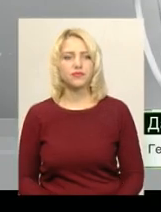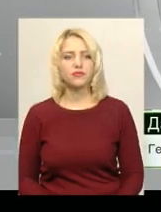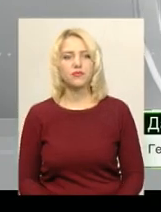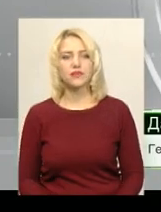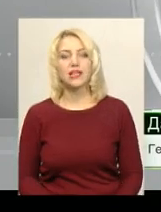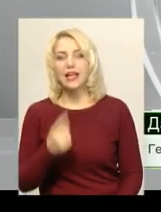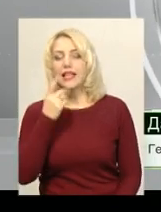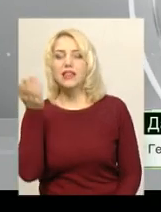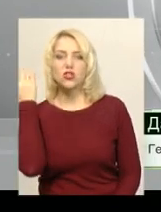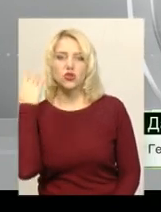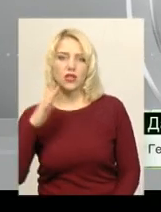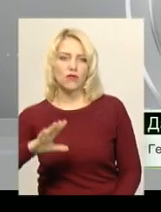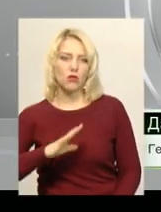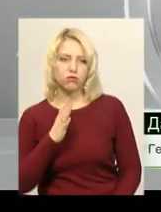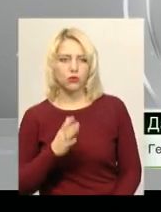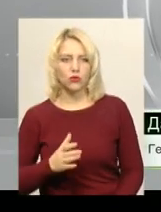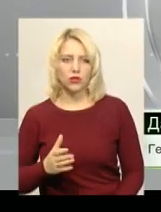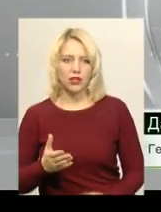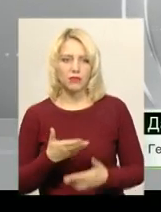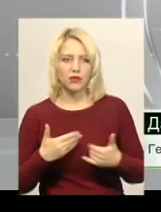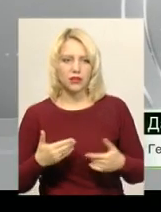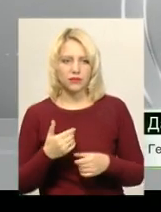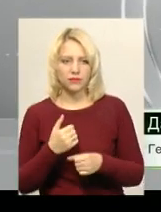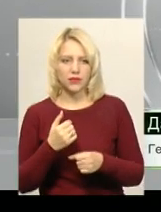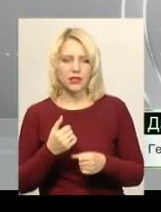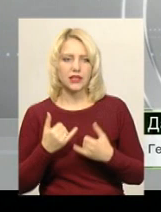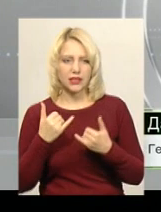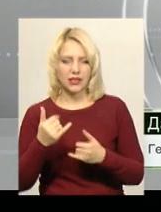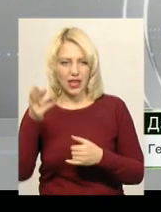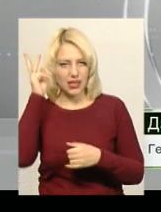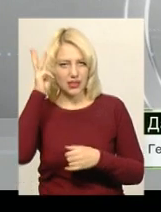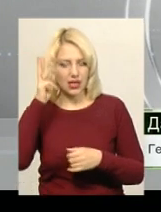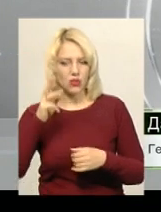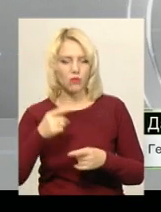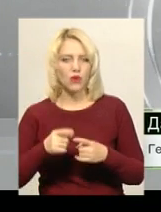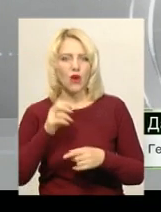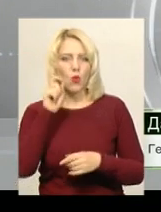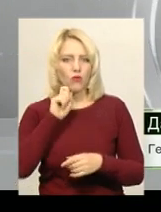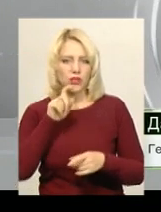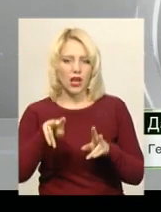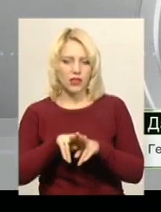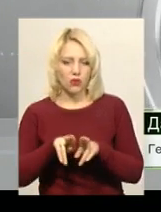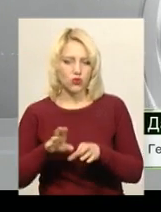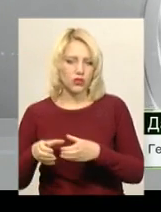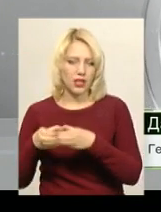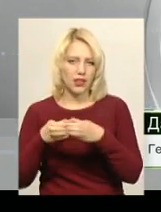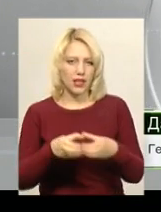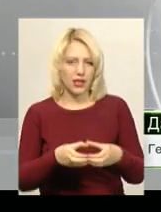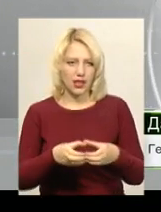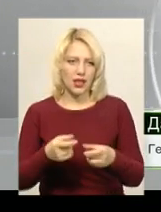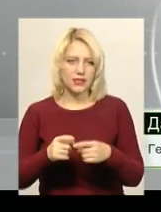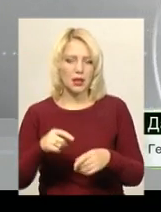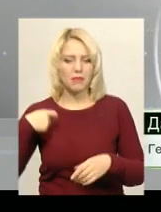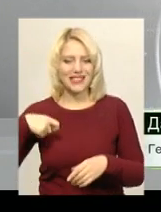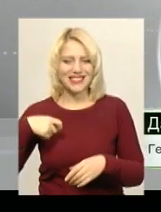Нескодавно були в Олешківцях, ми, ділягція Генерального консулція Республіки Польщі у Вінниці, але також ділягція Канцлариї Президента